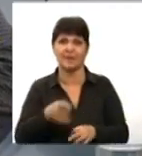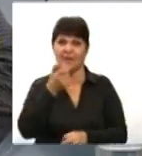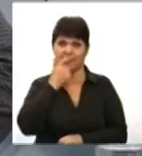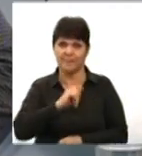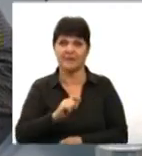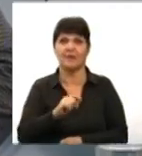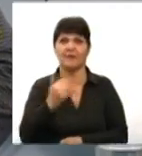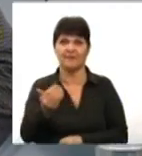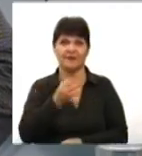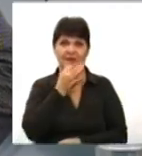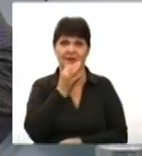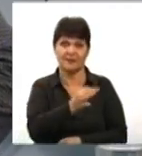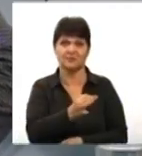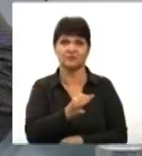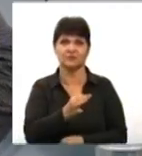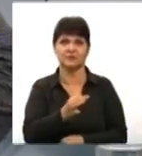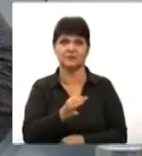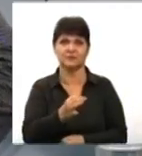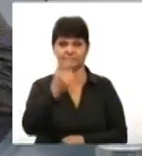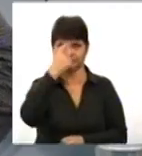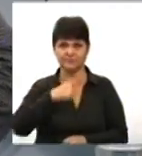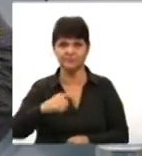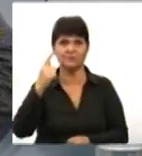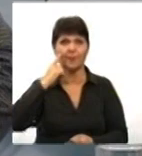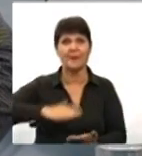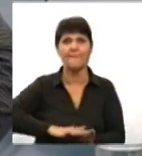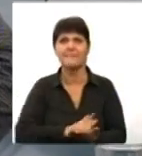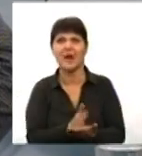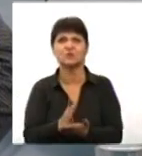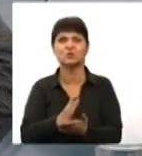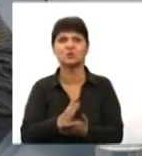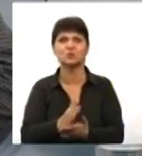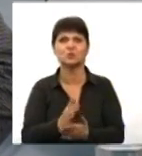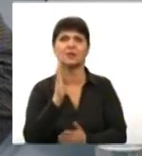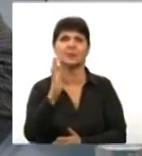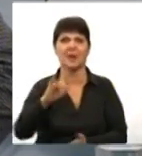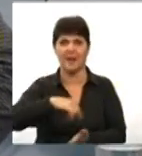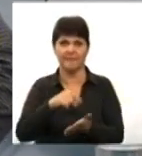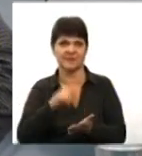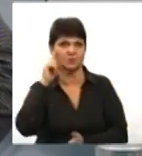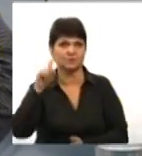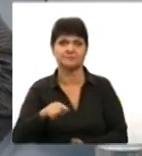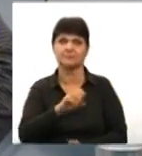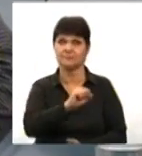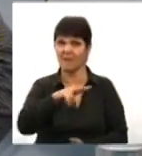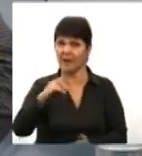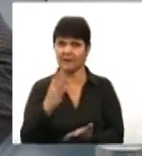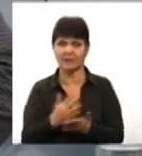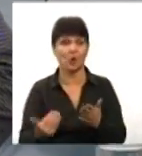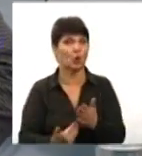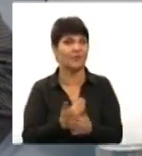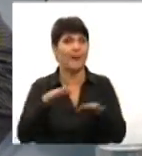що ви прокладаєте собі маршрут наперед і вже знаєте місто, між тим є нові місця для вас.